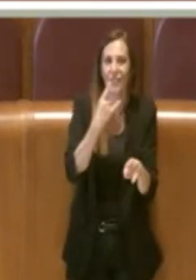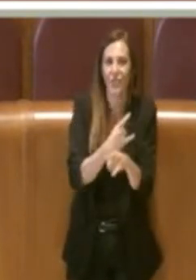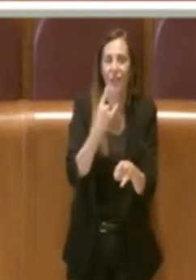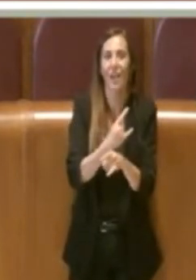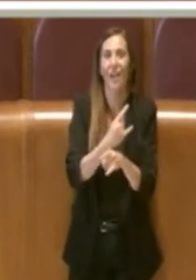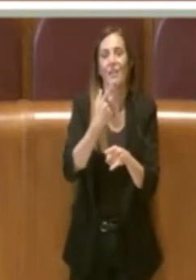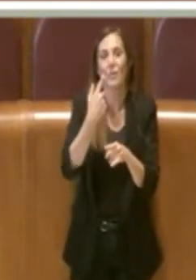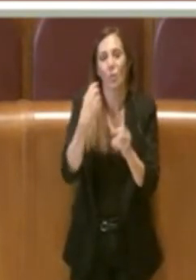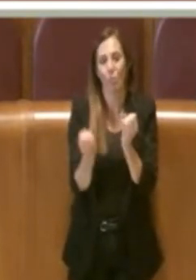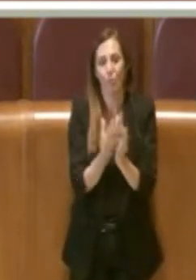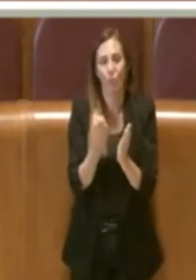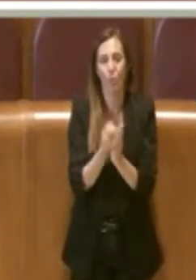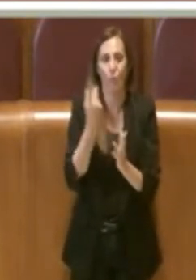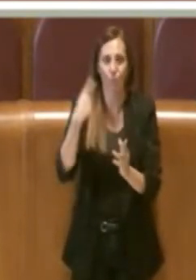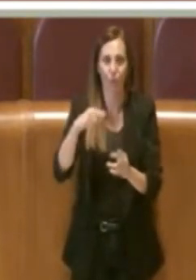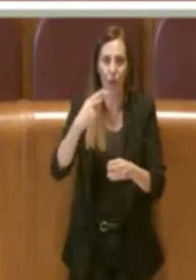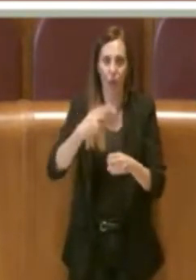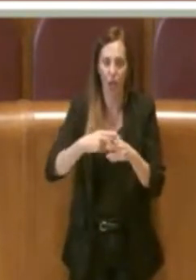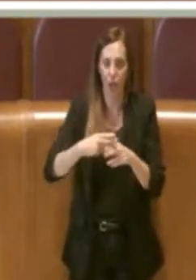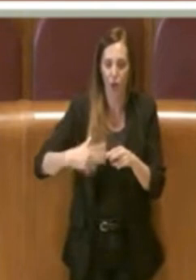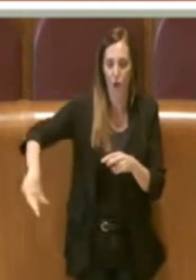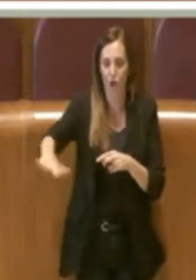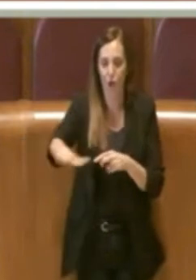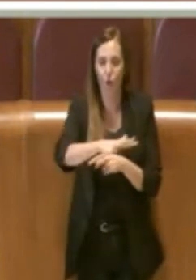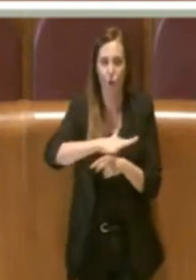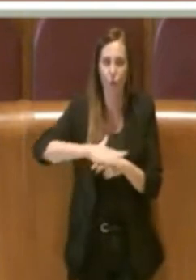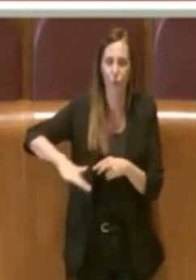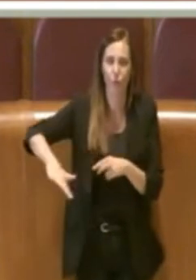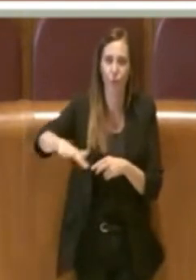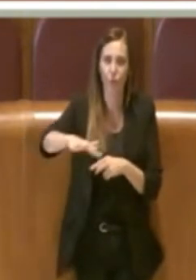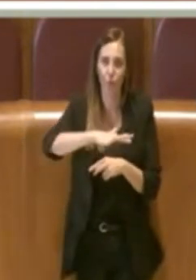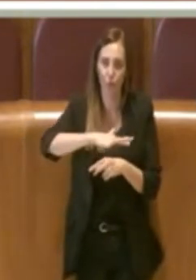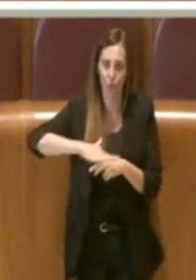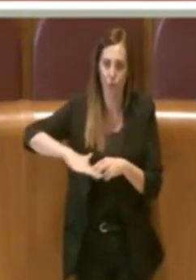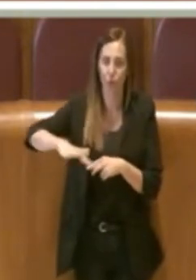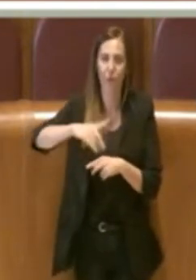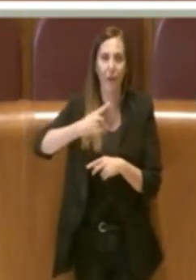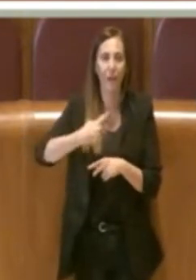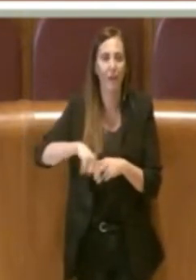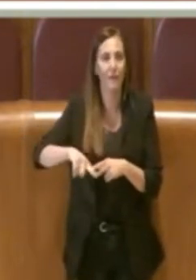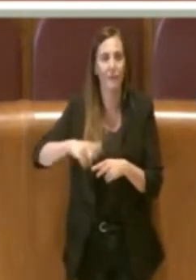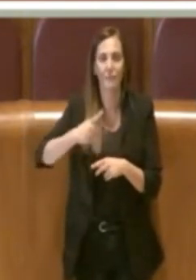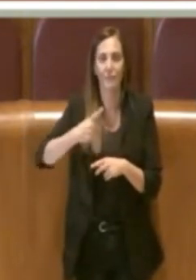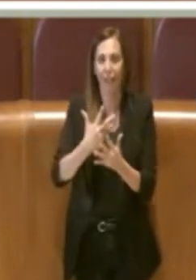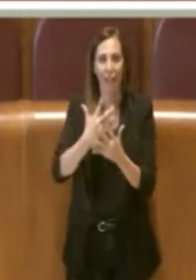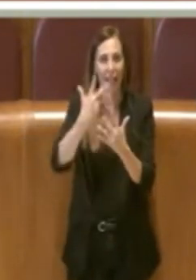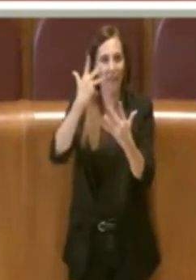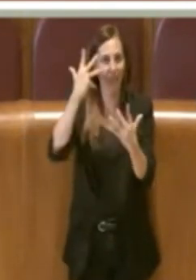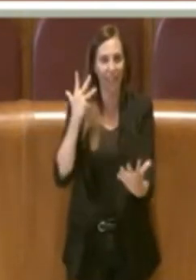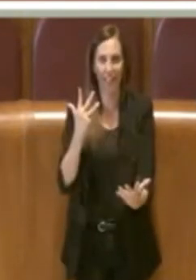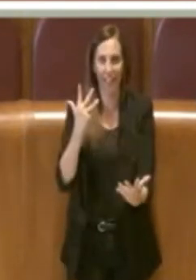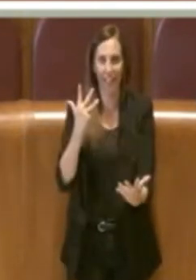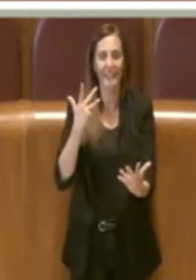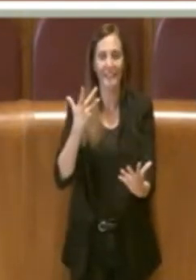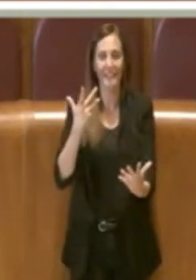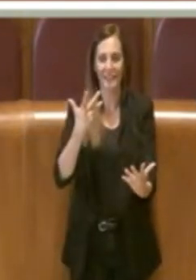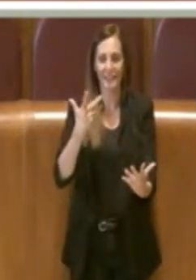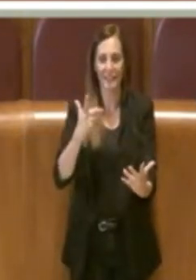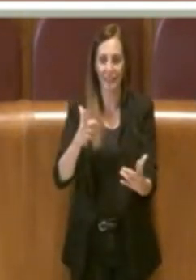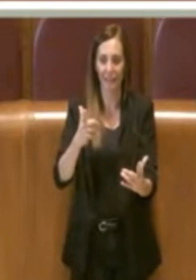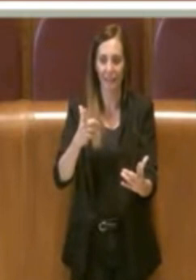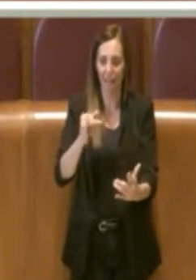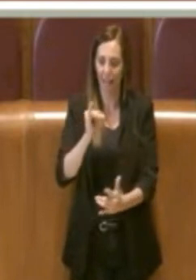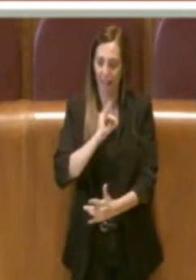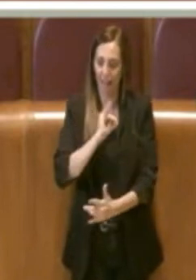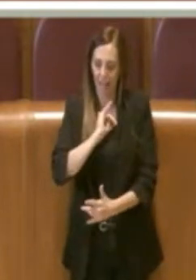a Roma e che poi ricalca di fatto la nostra identità a livello